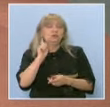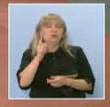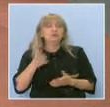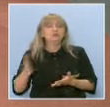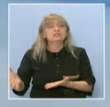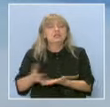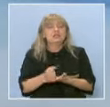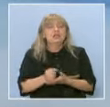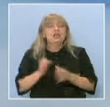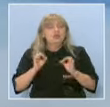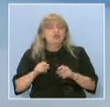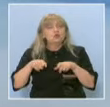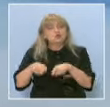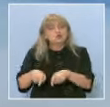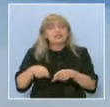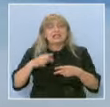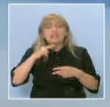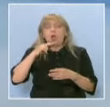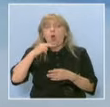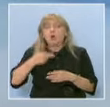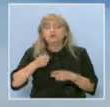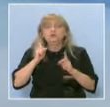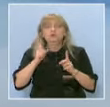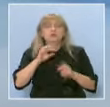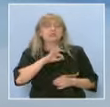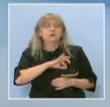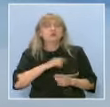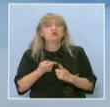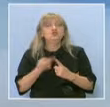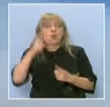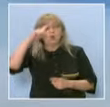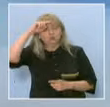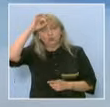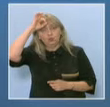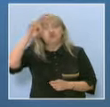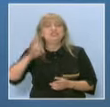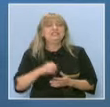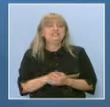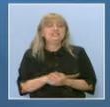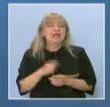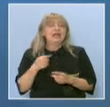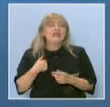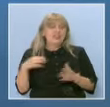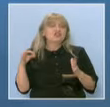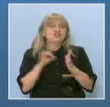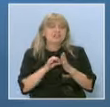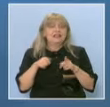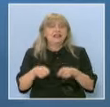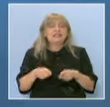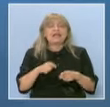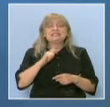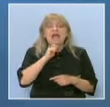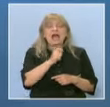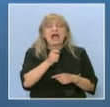точно с тези отговори, които сте получили от учениците? Ами, една от нашите цели е тази анкета да бъде